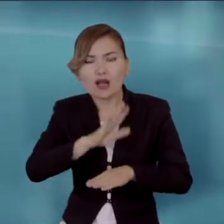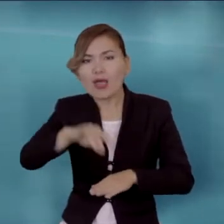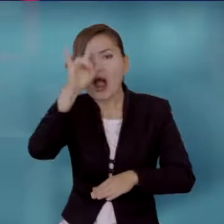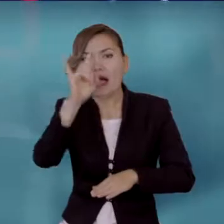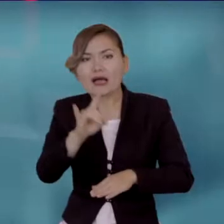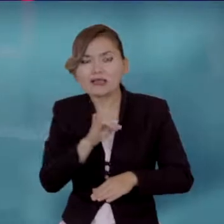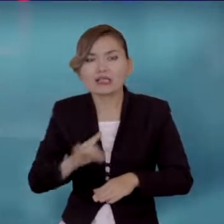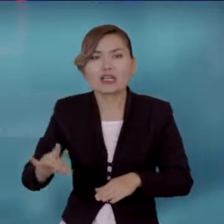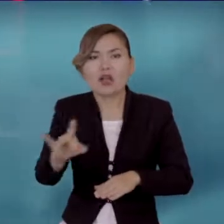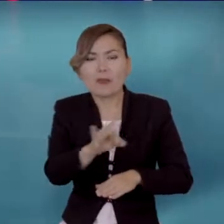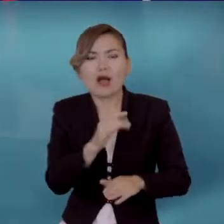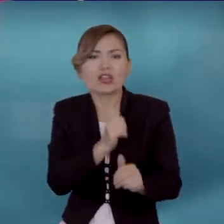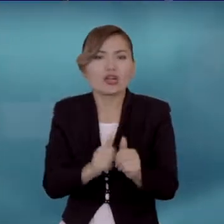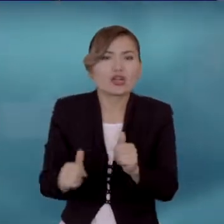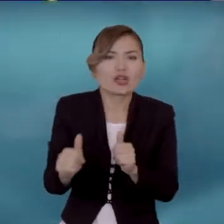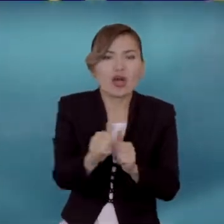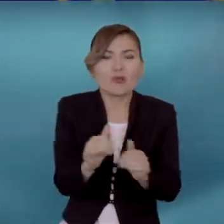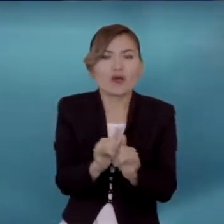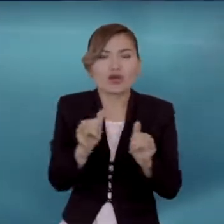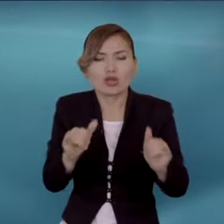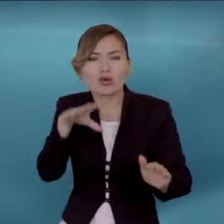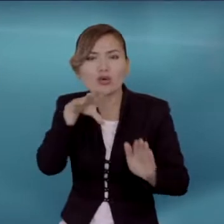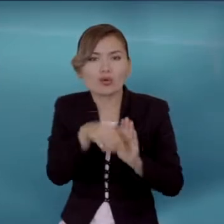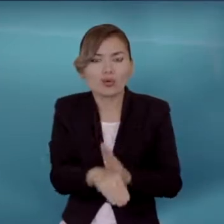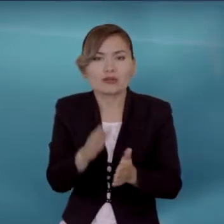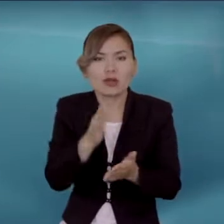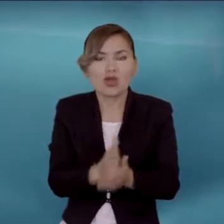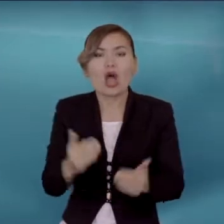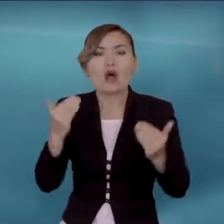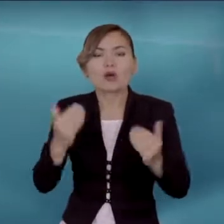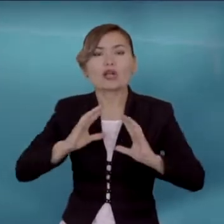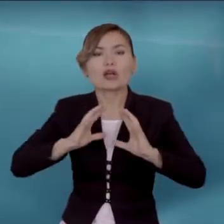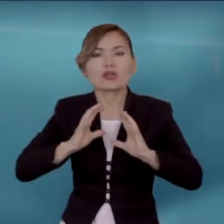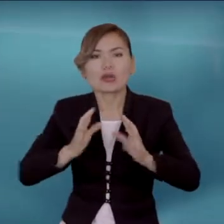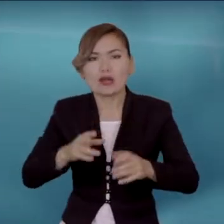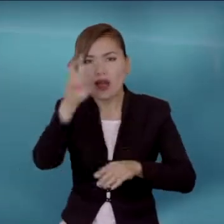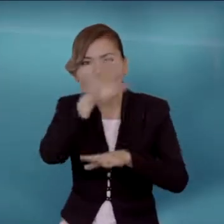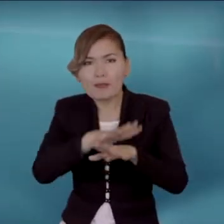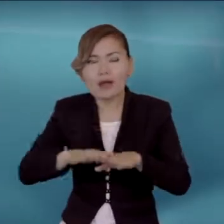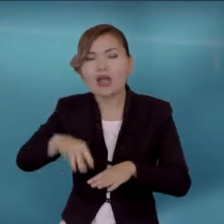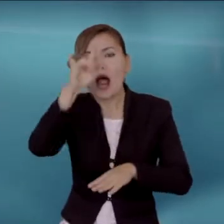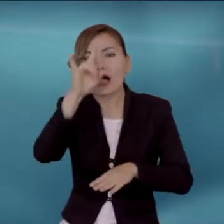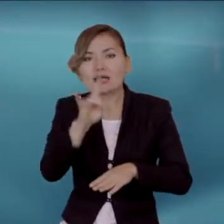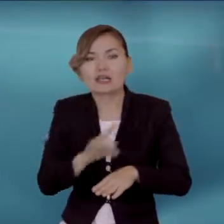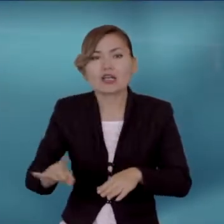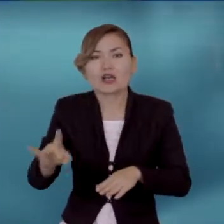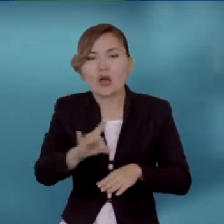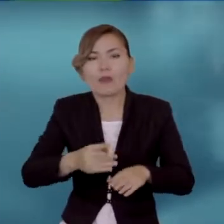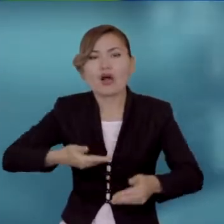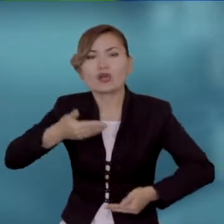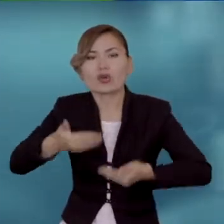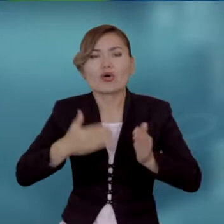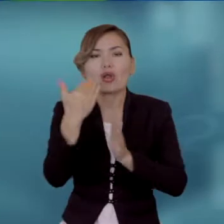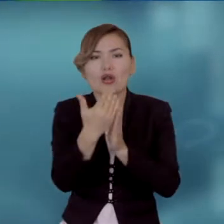Қазастан әлемнің артта қылған дамушы елдері қатарынан сытылып шықты. Бүгінде дүние жүзі елімізді дамудың жаңа кезеңіне батыл қадам